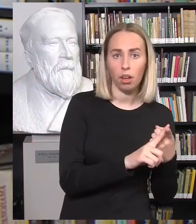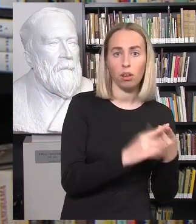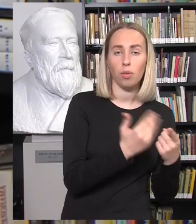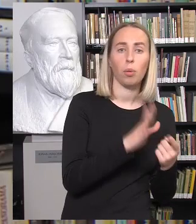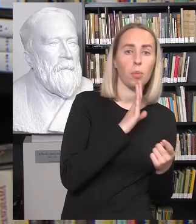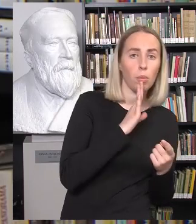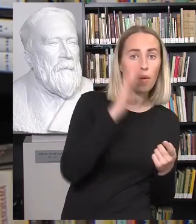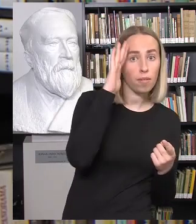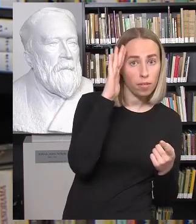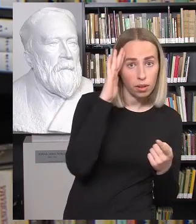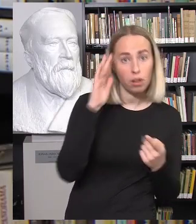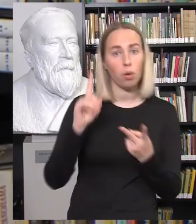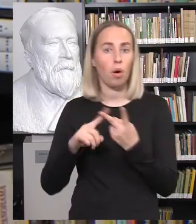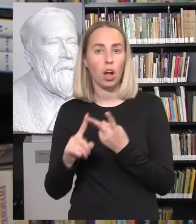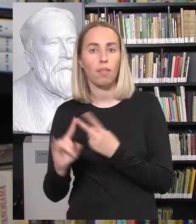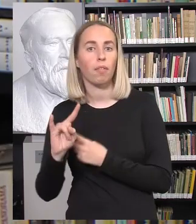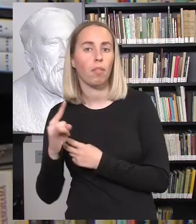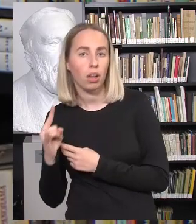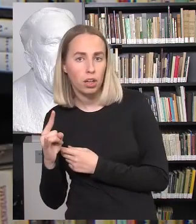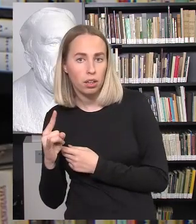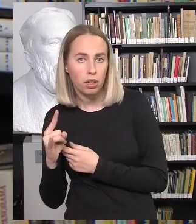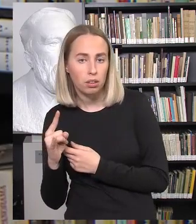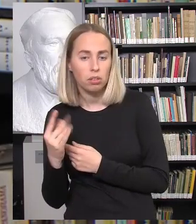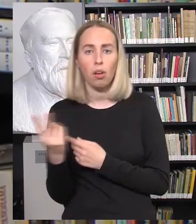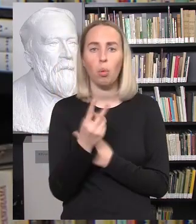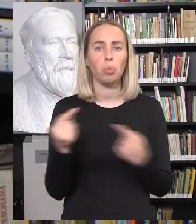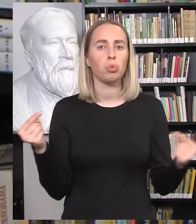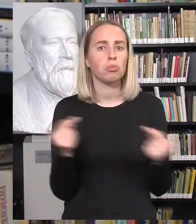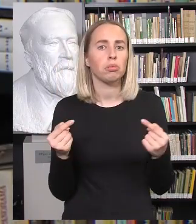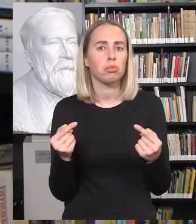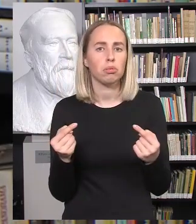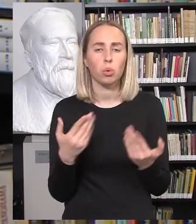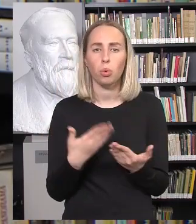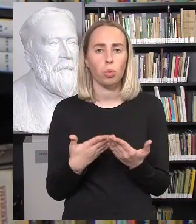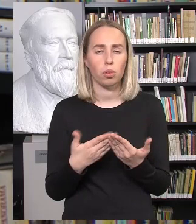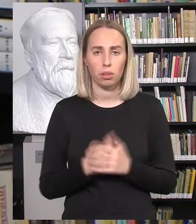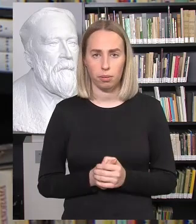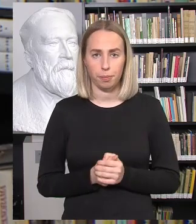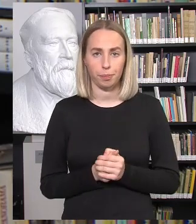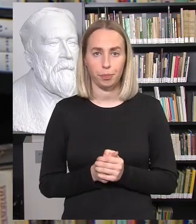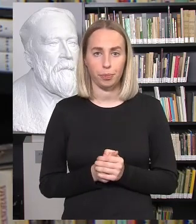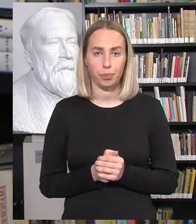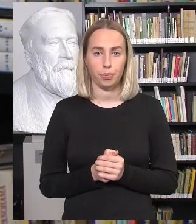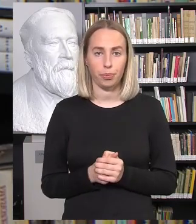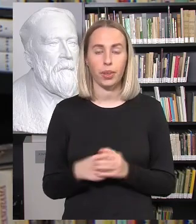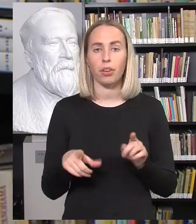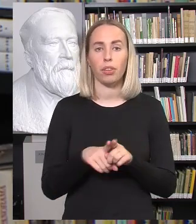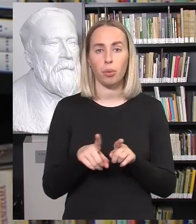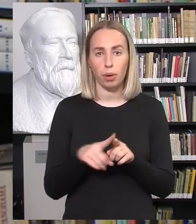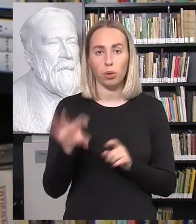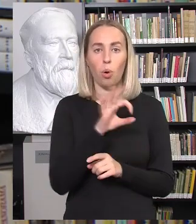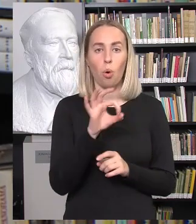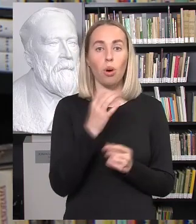o kitame – vaikystė. Iškurta priešprieš. Būtent kalbėsime apie tai, kodėl taip dažnai